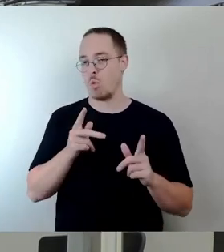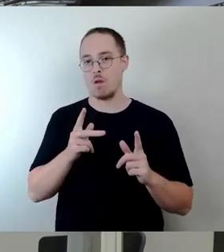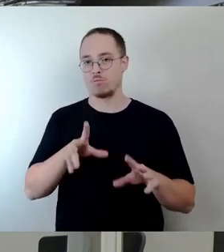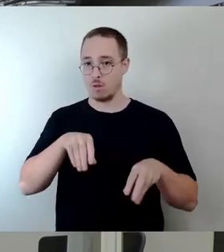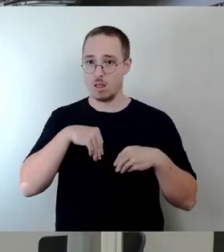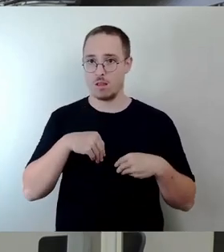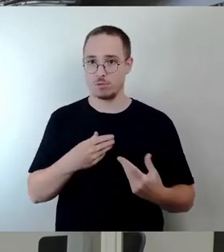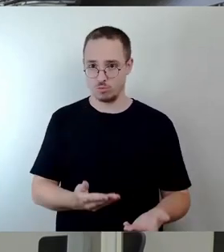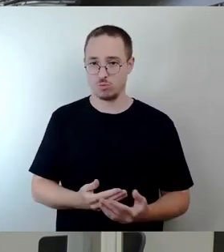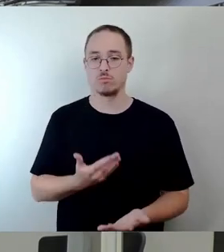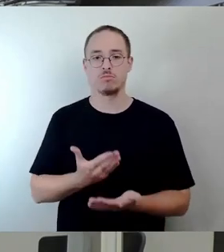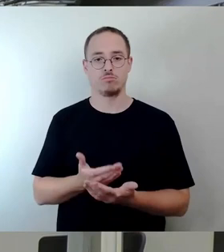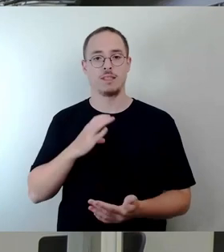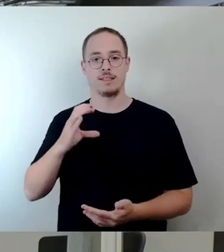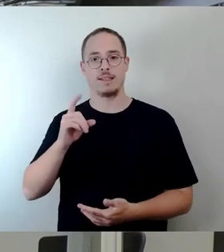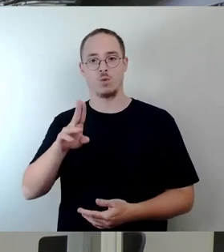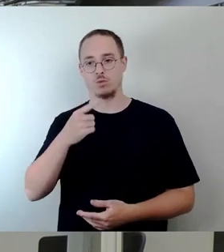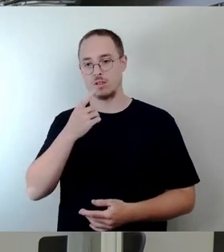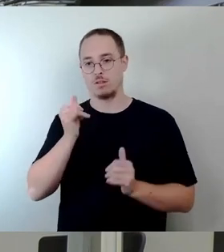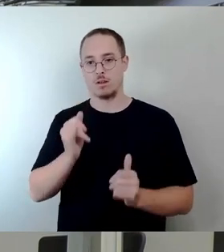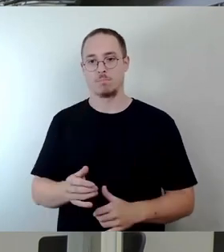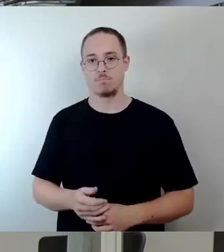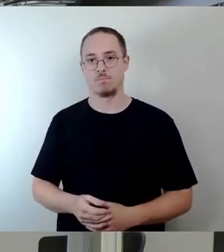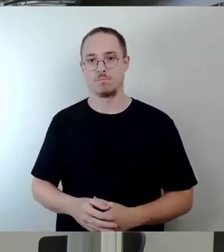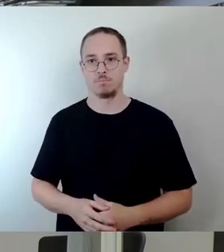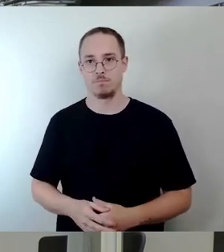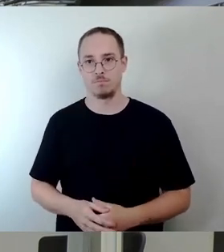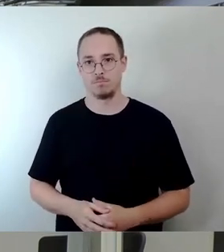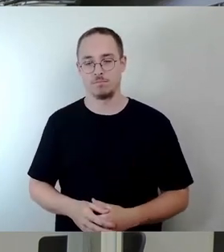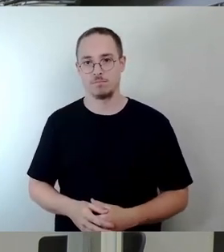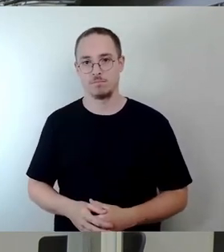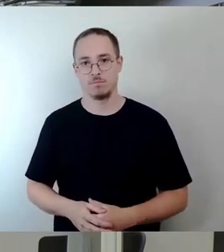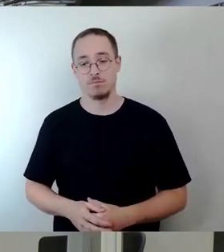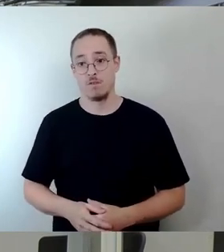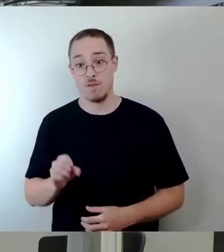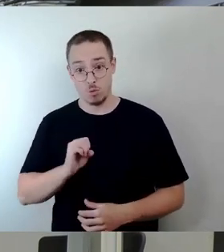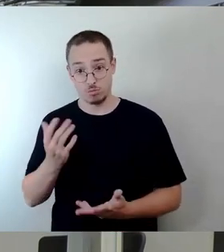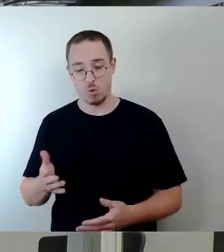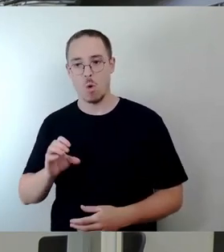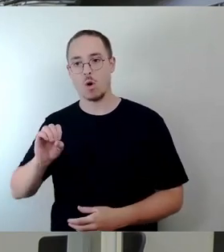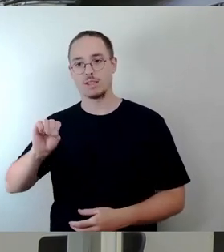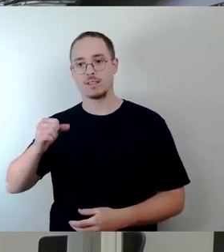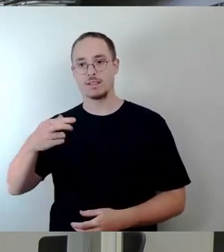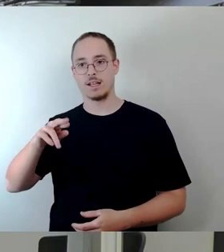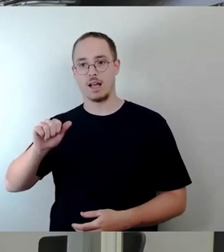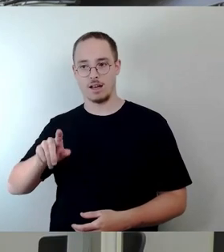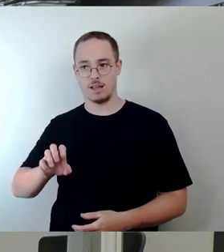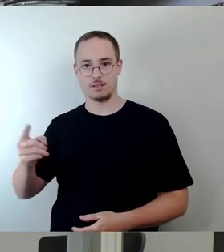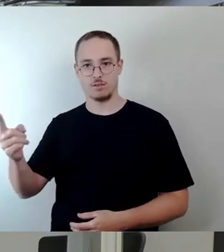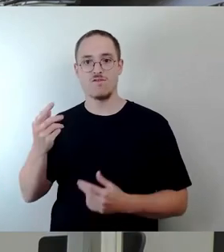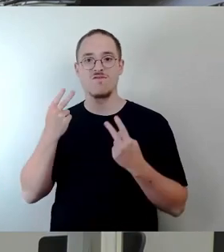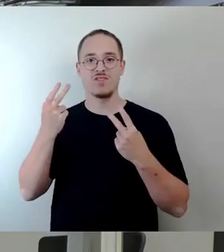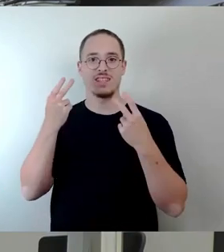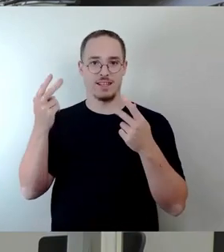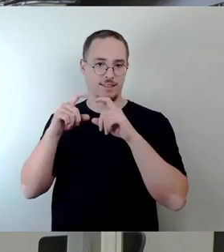die CDU zustimmen kann. Warum? Weil die Ostrale ein wichtiges Thema ist, was Christa Müller, unserer langjährigen Fraktionsvorsitzenden